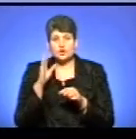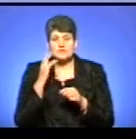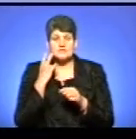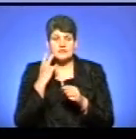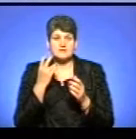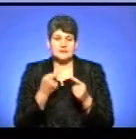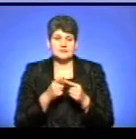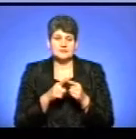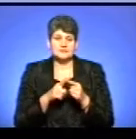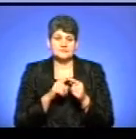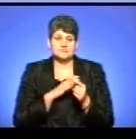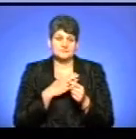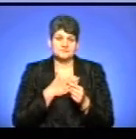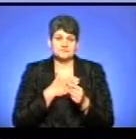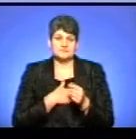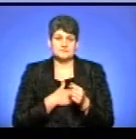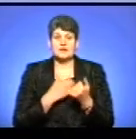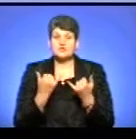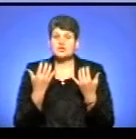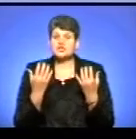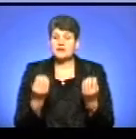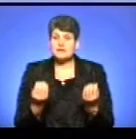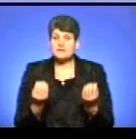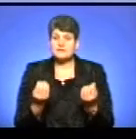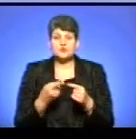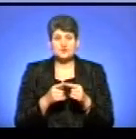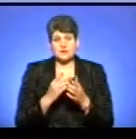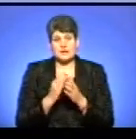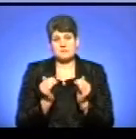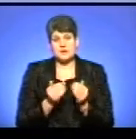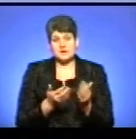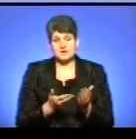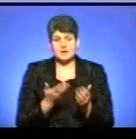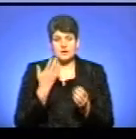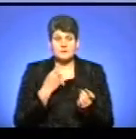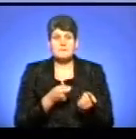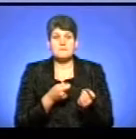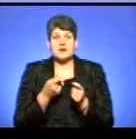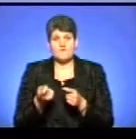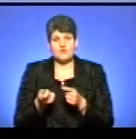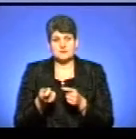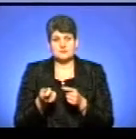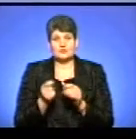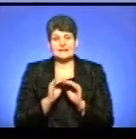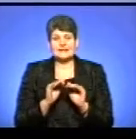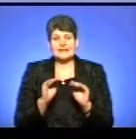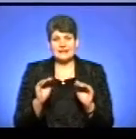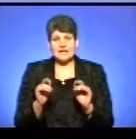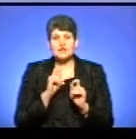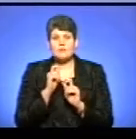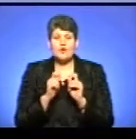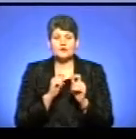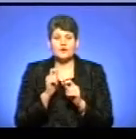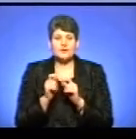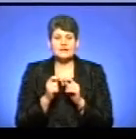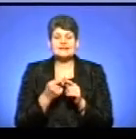це завжди гріло. Це завжди гріло. На сьогоднішній день цього є набагато менше. І коли ми привозимо дитячі подарунки,